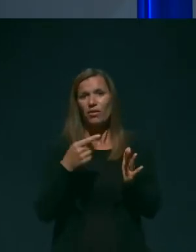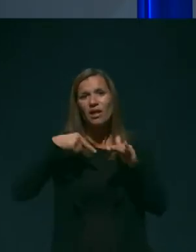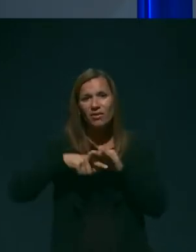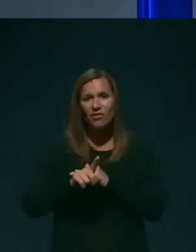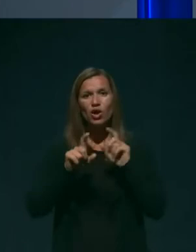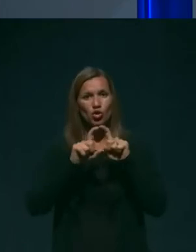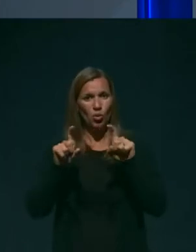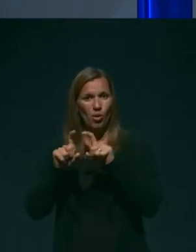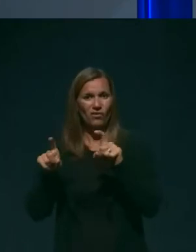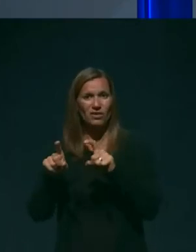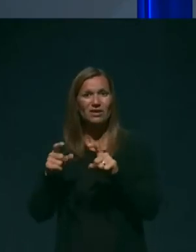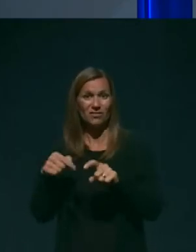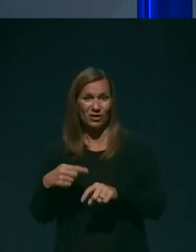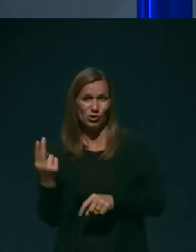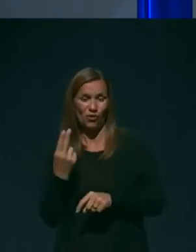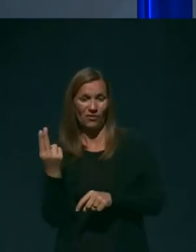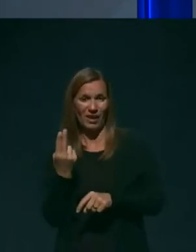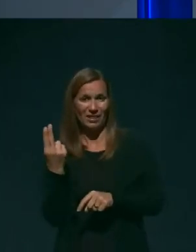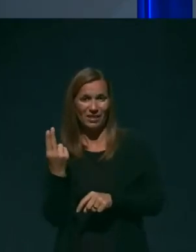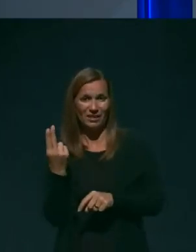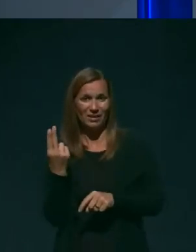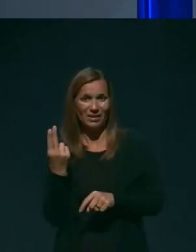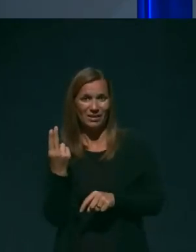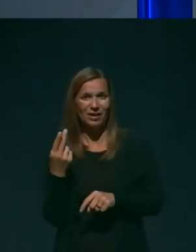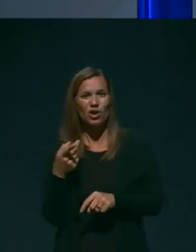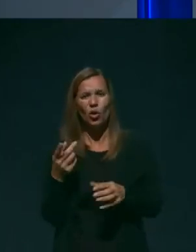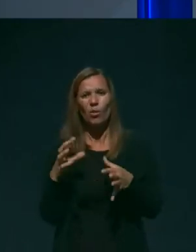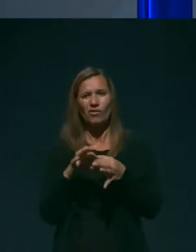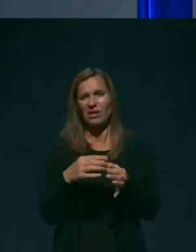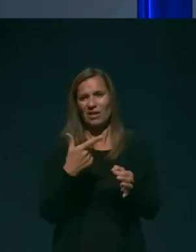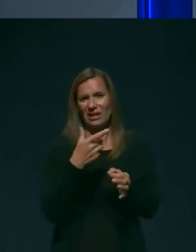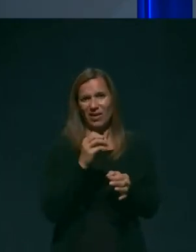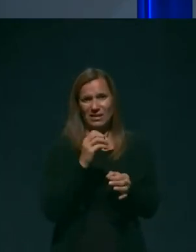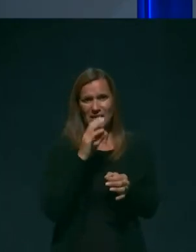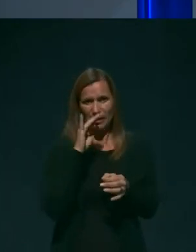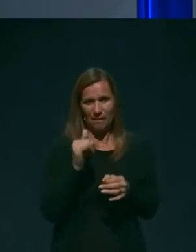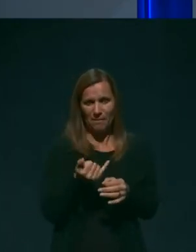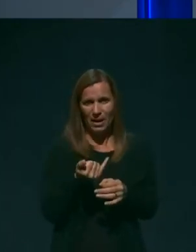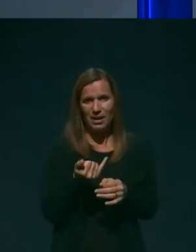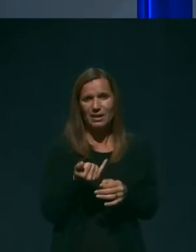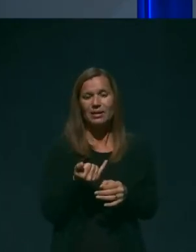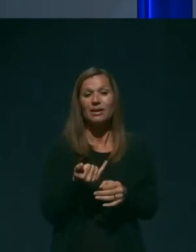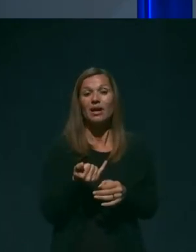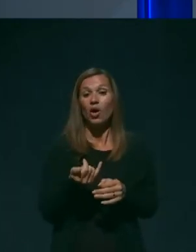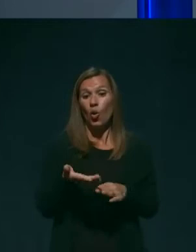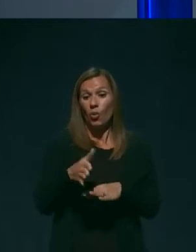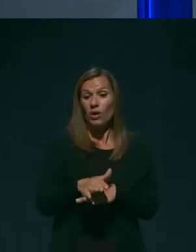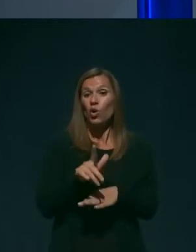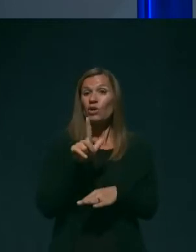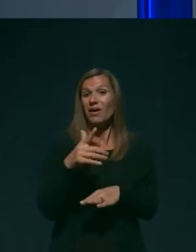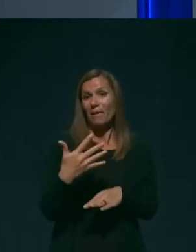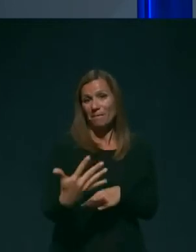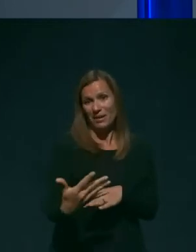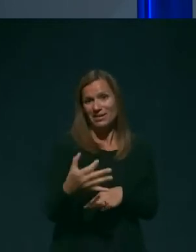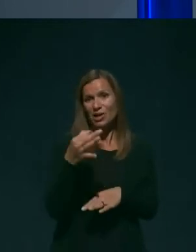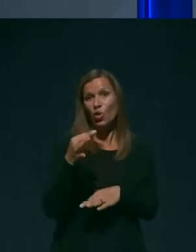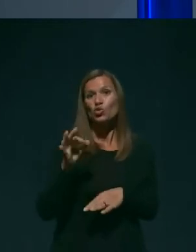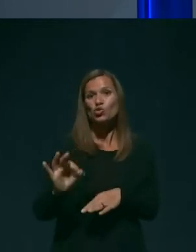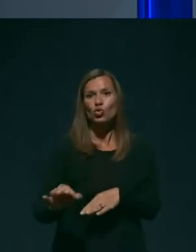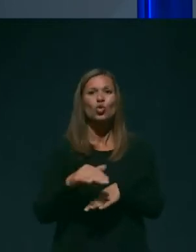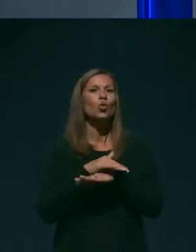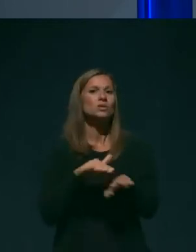Sloveniji, ta podatek se nanaša na 20. maj, umrlo 52 odstotkov vseh umrlih v državi.